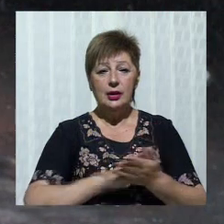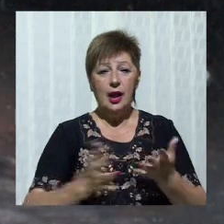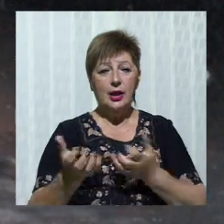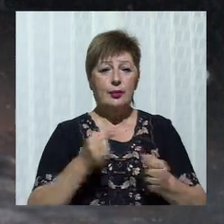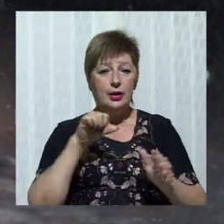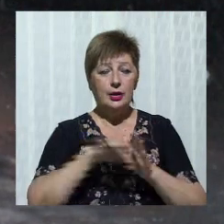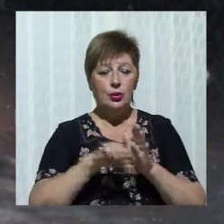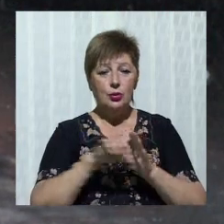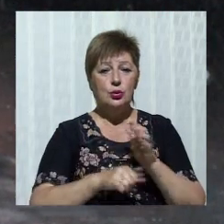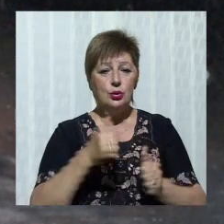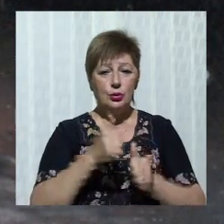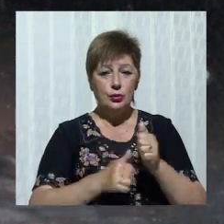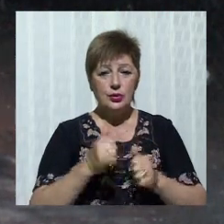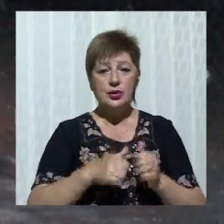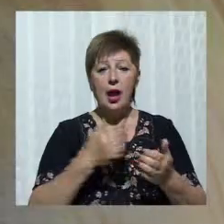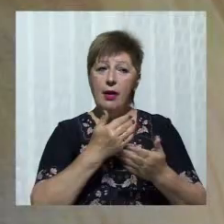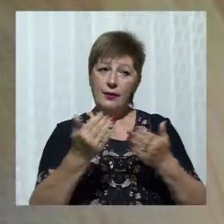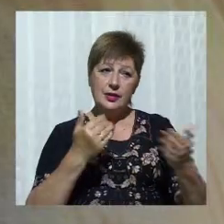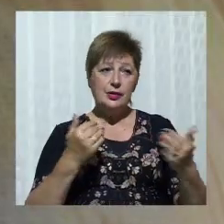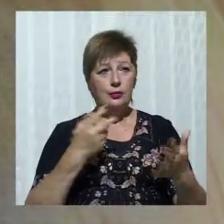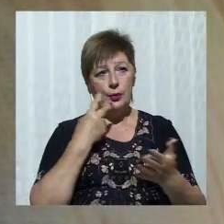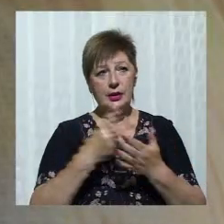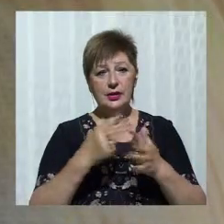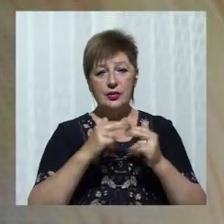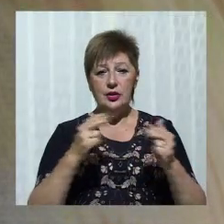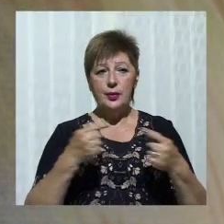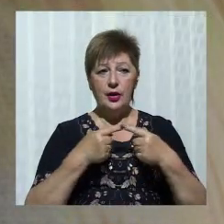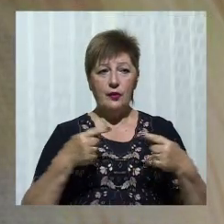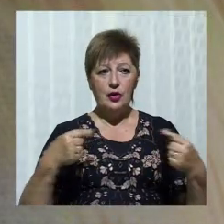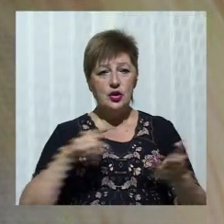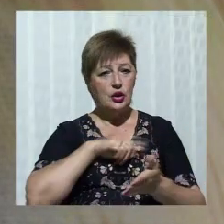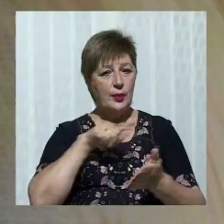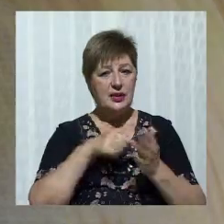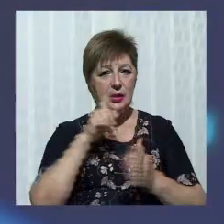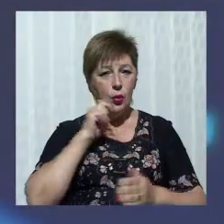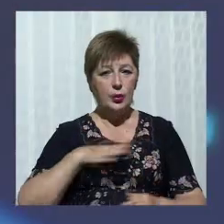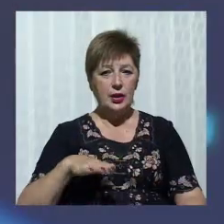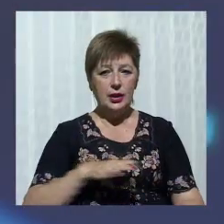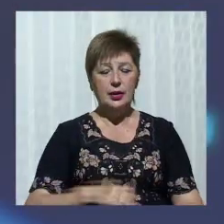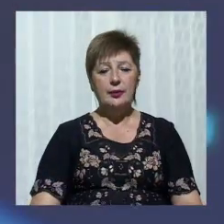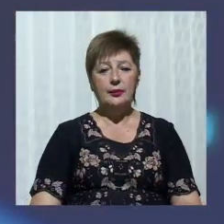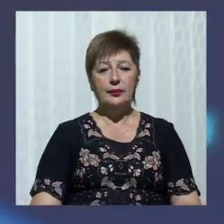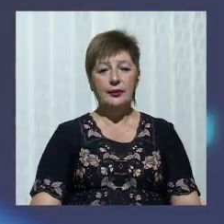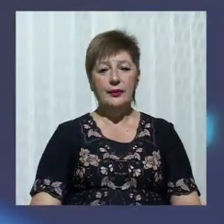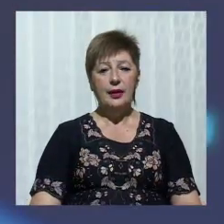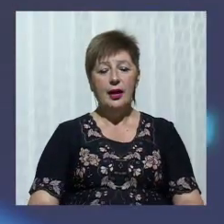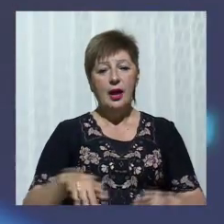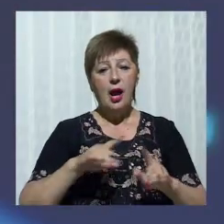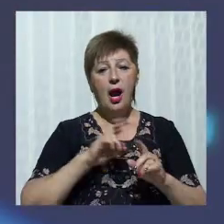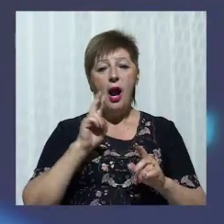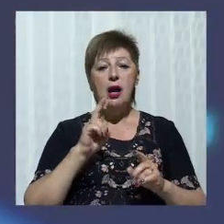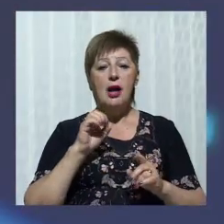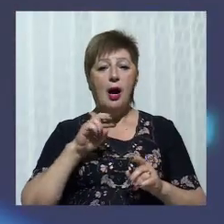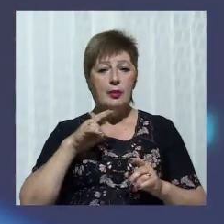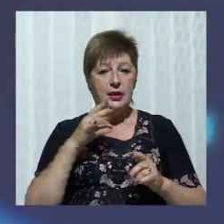зробити виставку у Дніпрі та інших містах України. Крістіна Погрібна, Віктор Якушин. Новини 51. Камерний хор